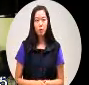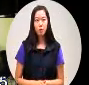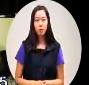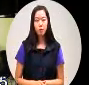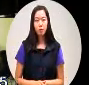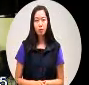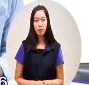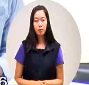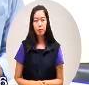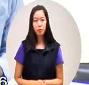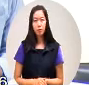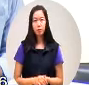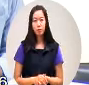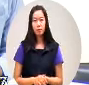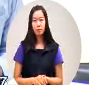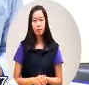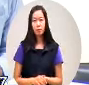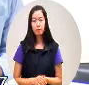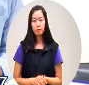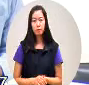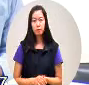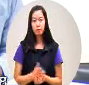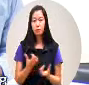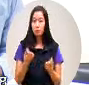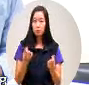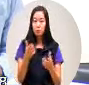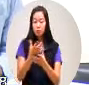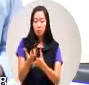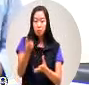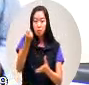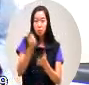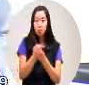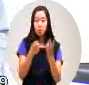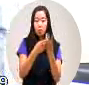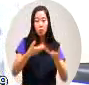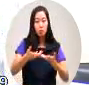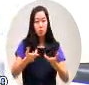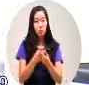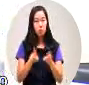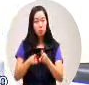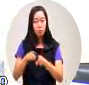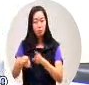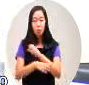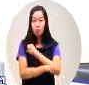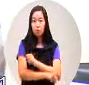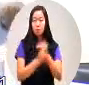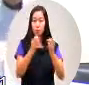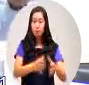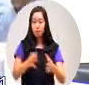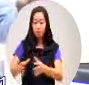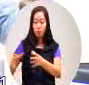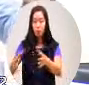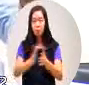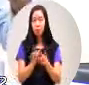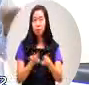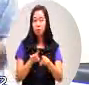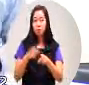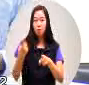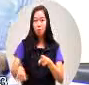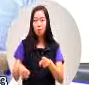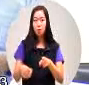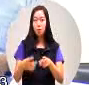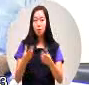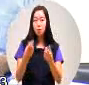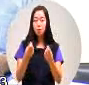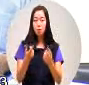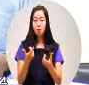所以呢严明会你掌管的业务除了部落用水你一般基础建设那么一般的抢旋荣